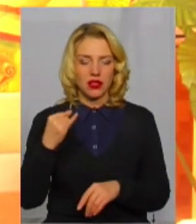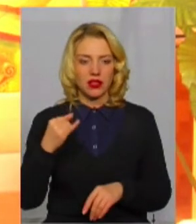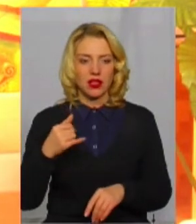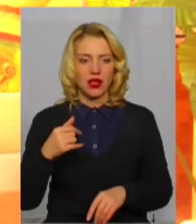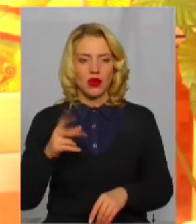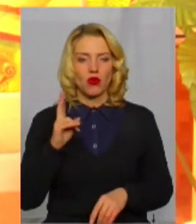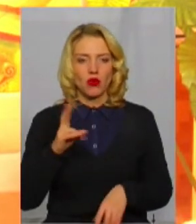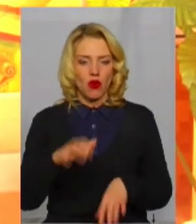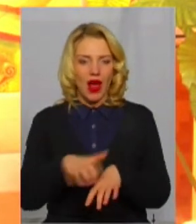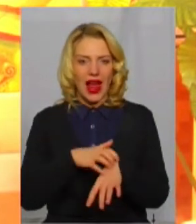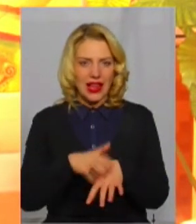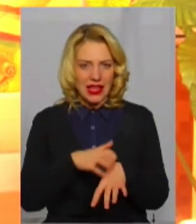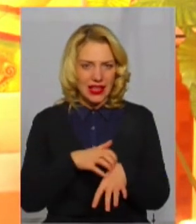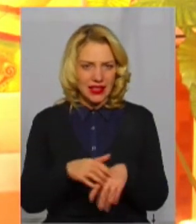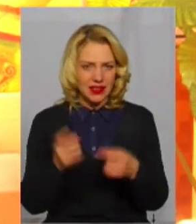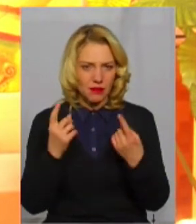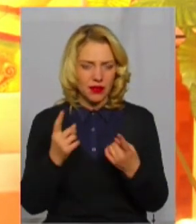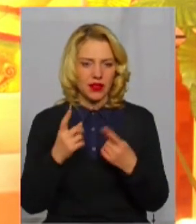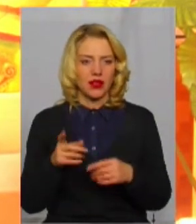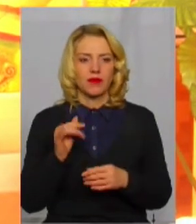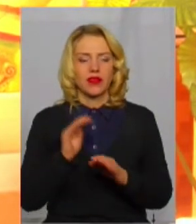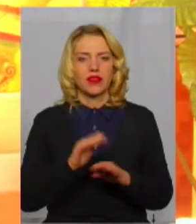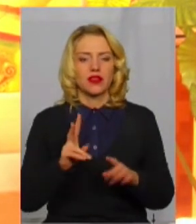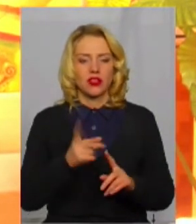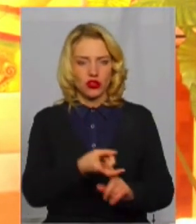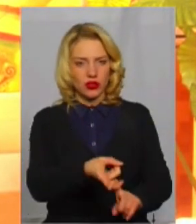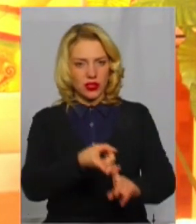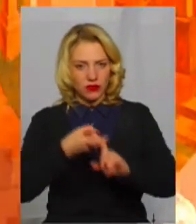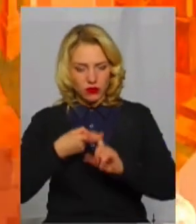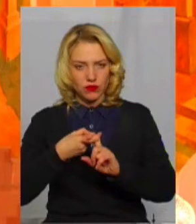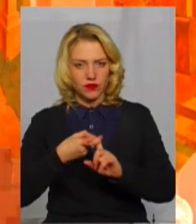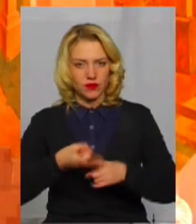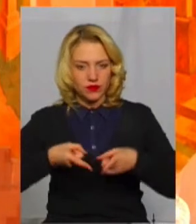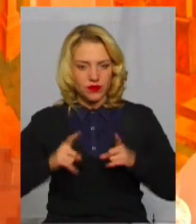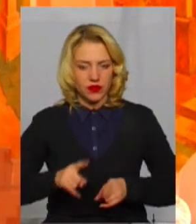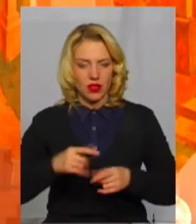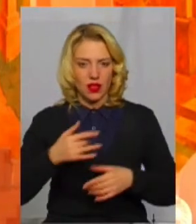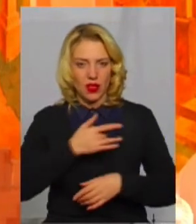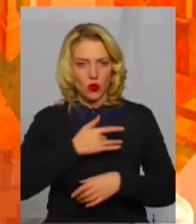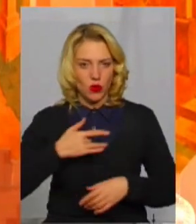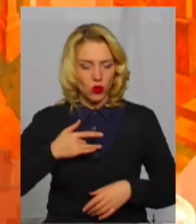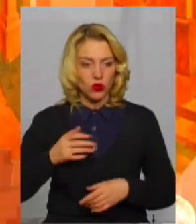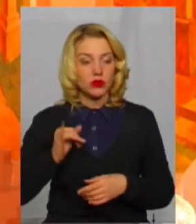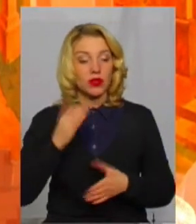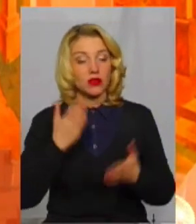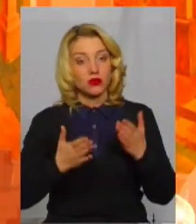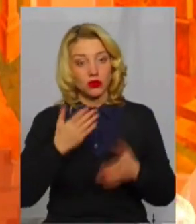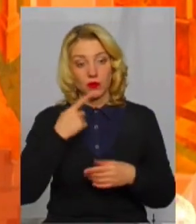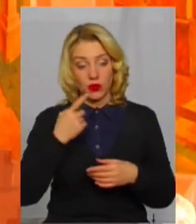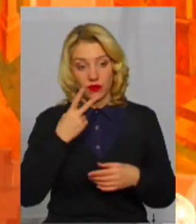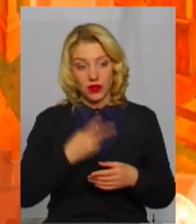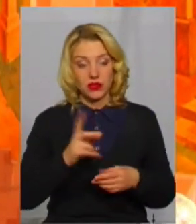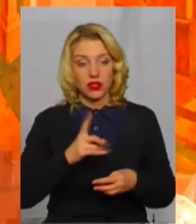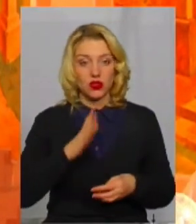гіперергіями, діти інфіковані туберкульозом. Якщо вже подивитися на те, що наших